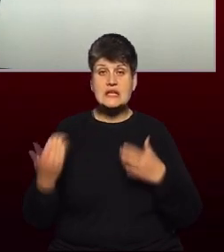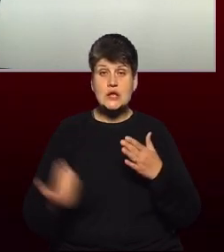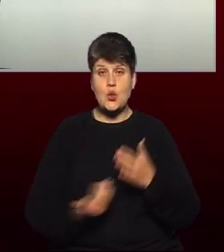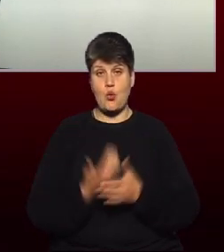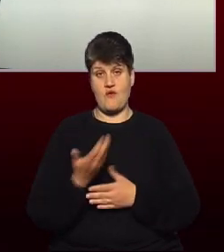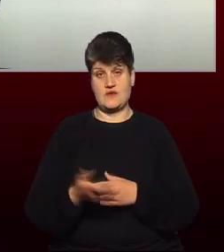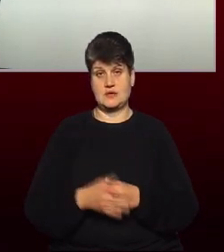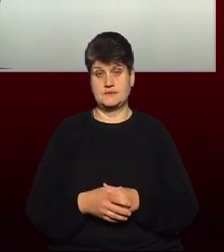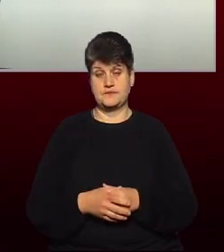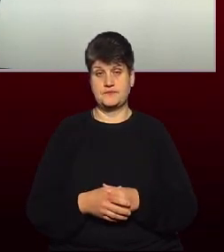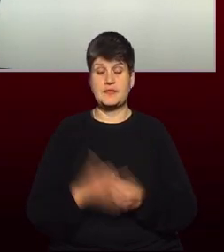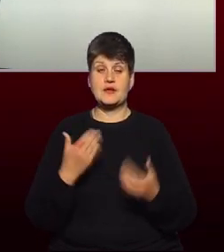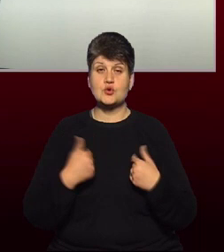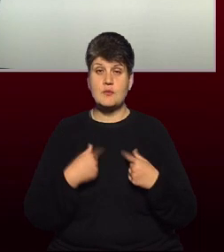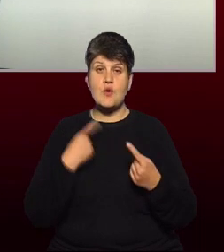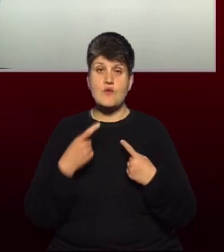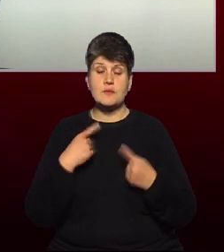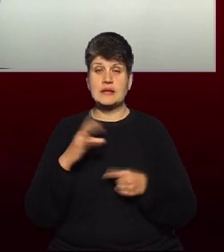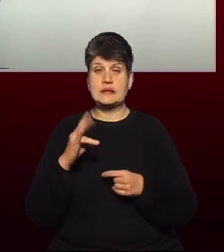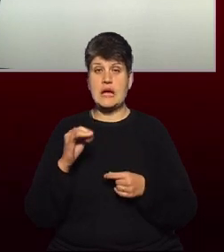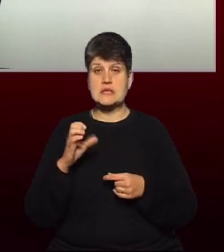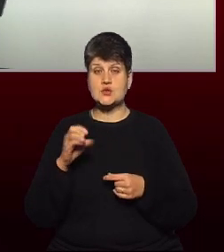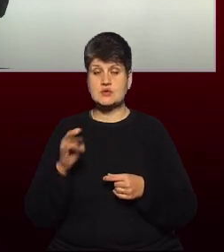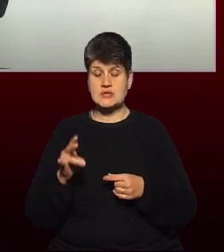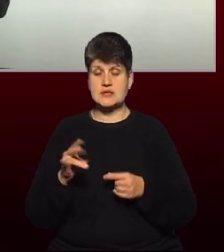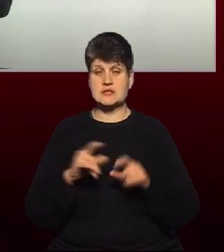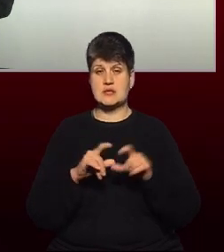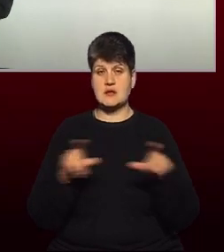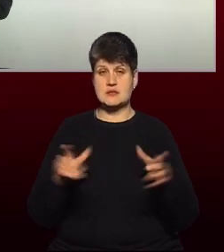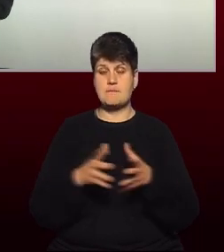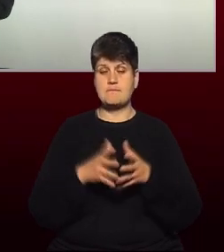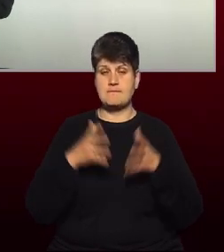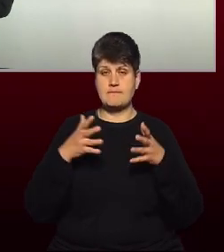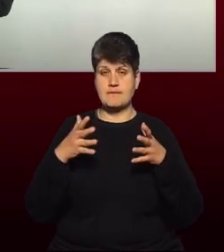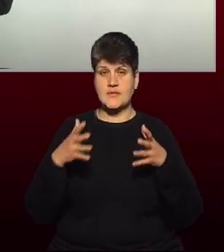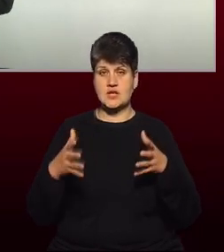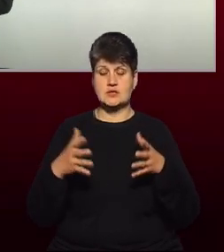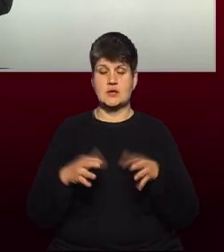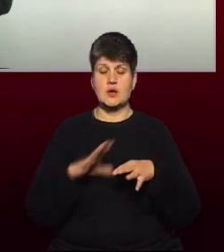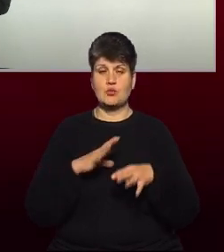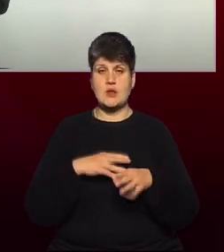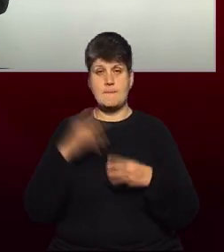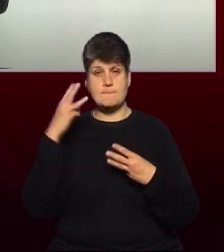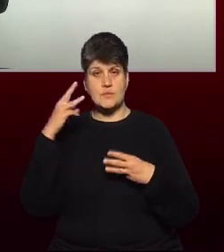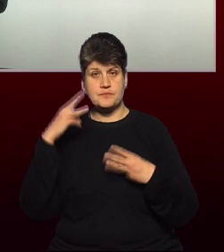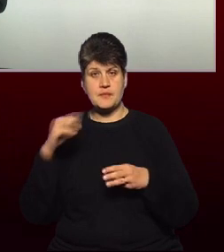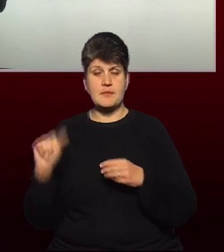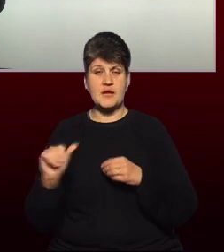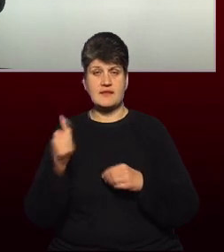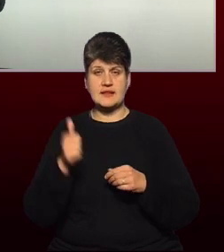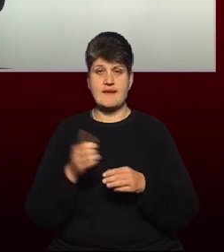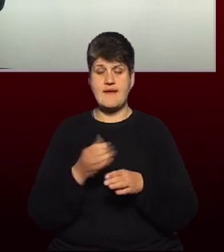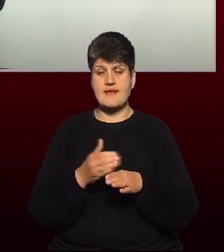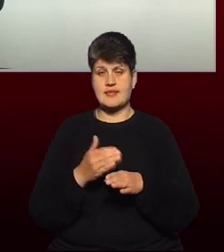Якщо ми говоримо про насосні станції, то абсолютно більшість насосних станцій пройшли етапи модернізації. Первинний етап передбачав заміну насосного